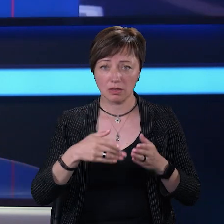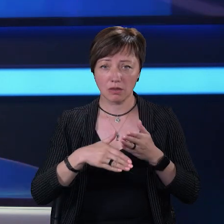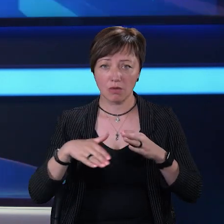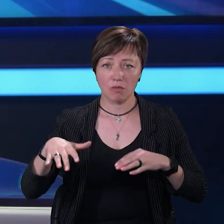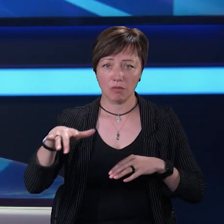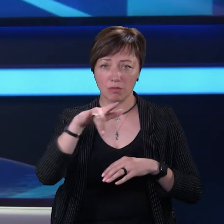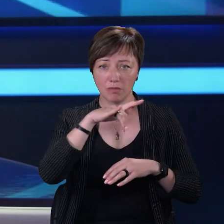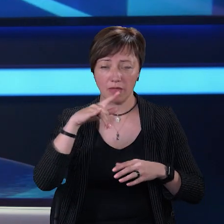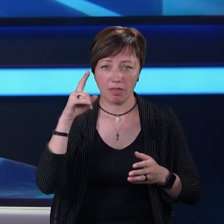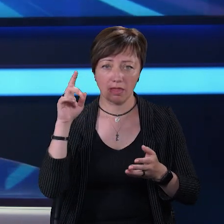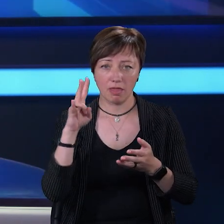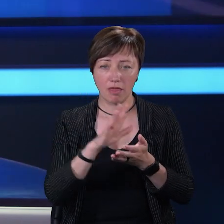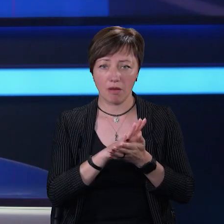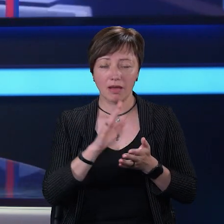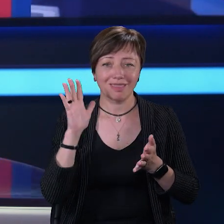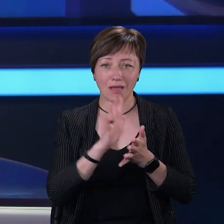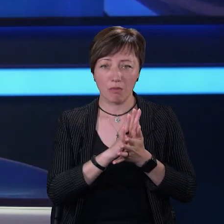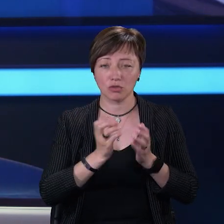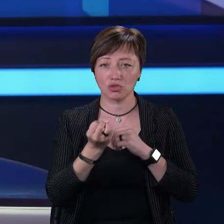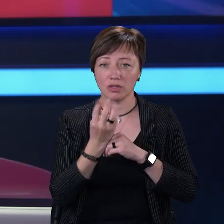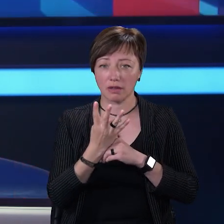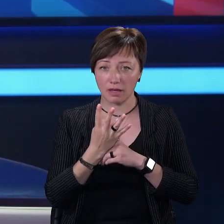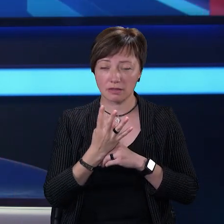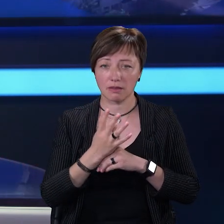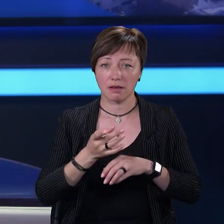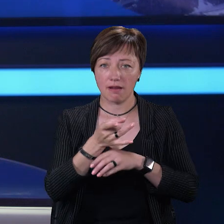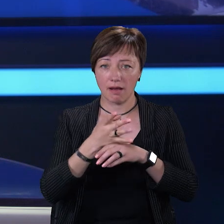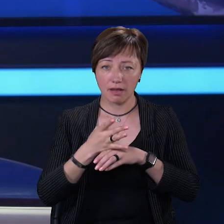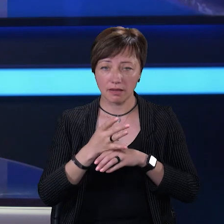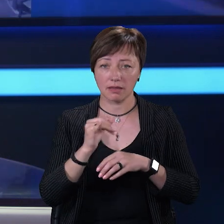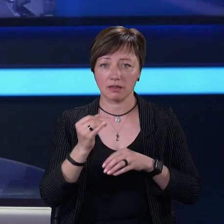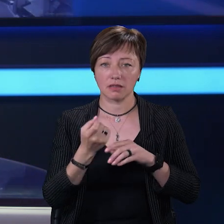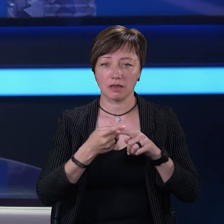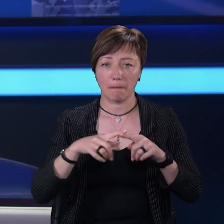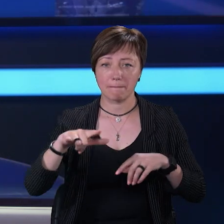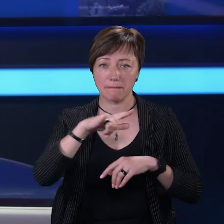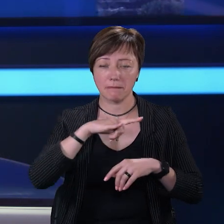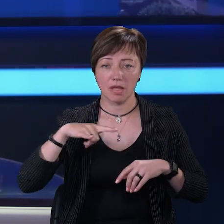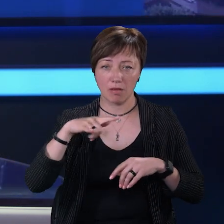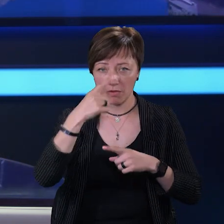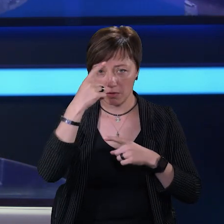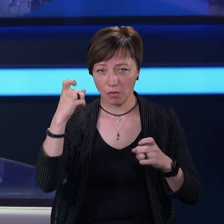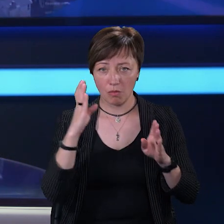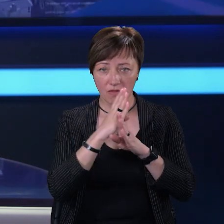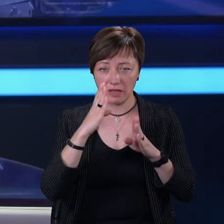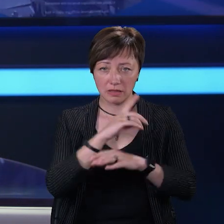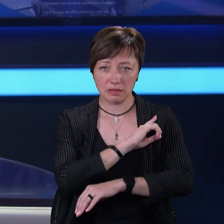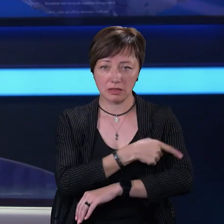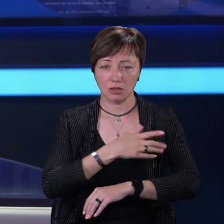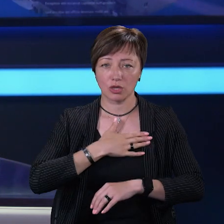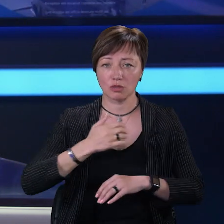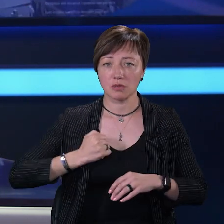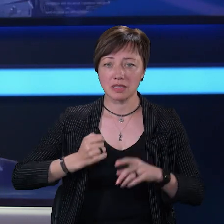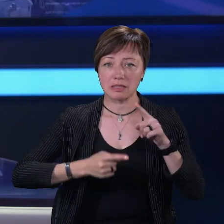повітряного нападу, 14 ракет та 17 ударних БПЛА, повідомили у повітряних силах. Наші